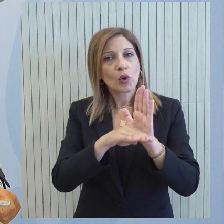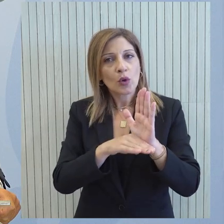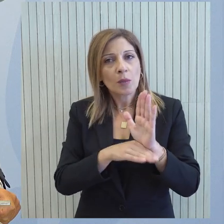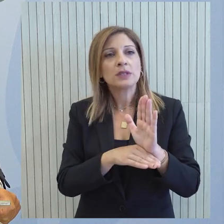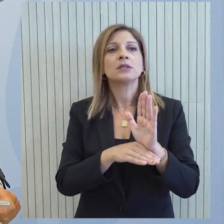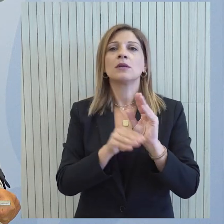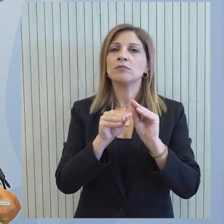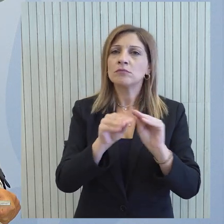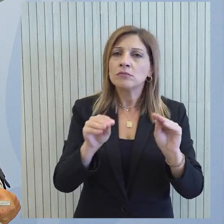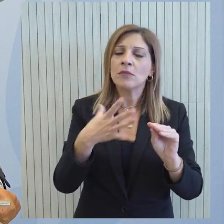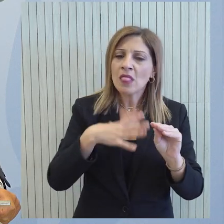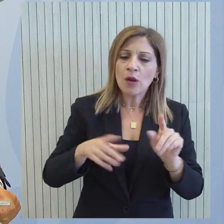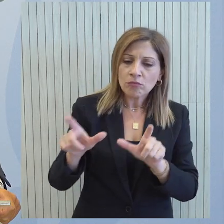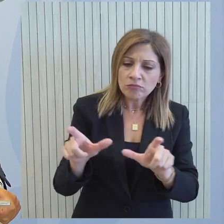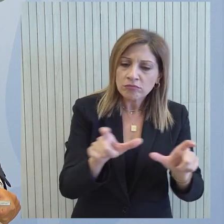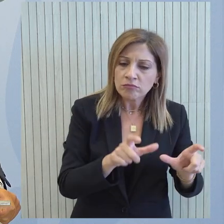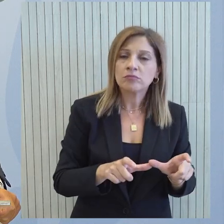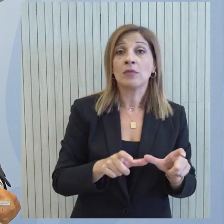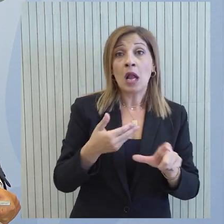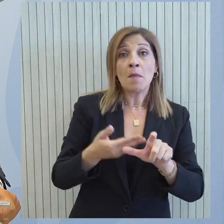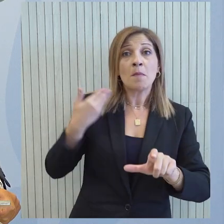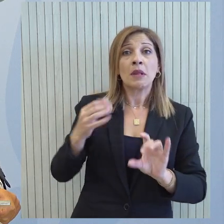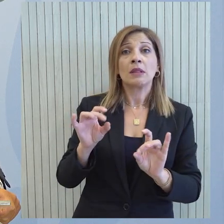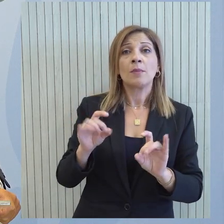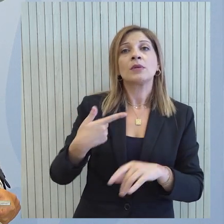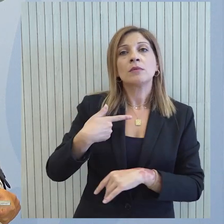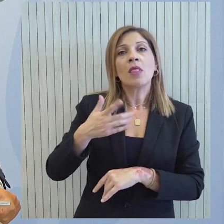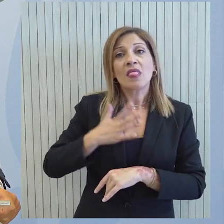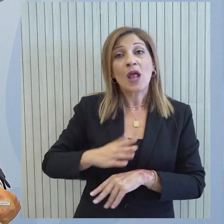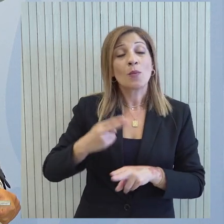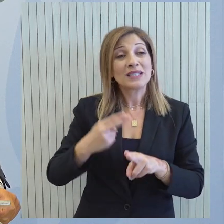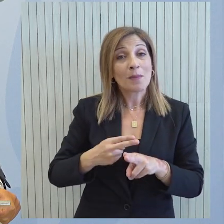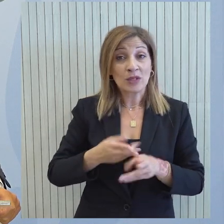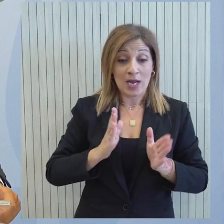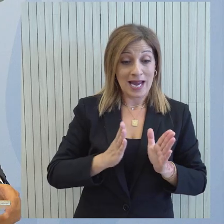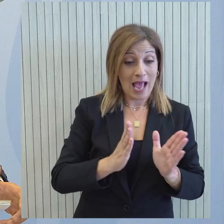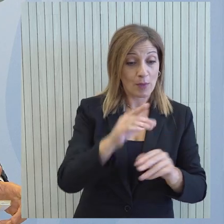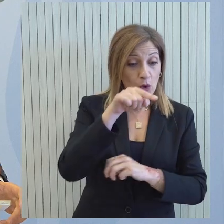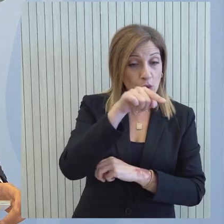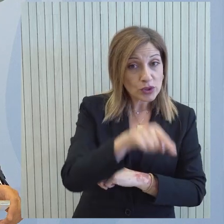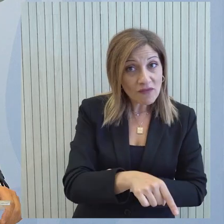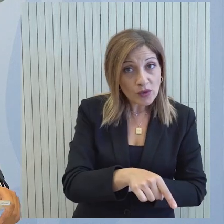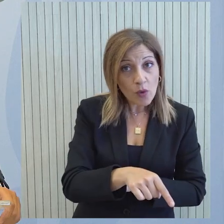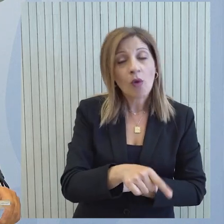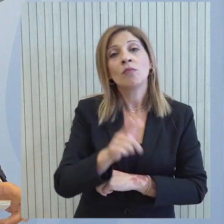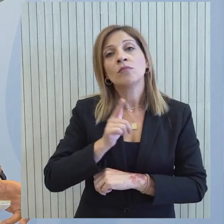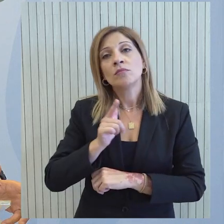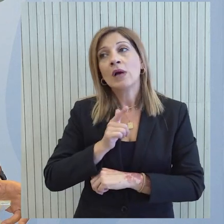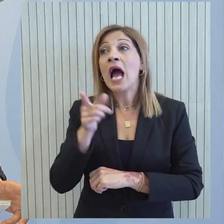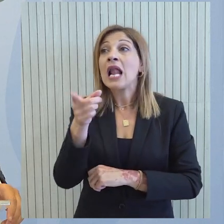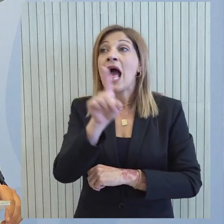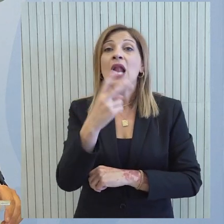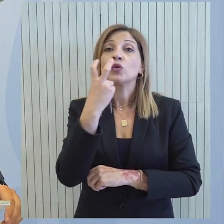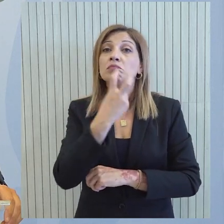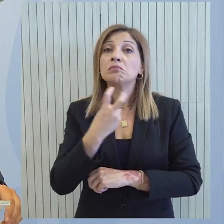προγραμματισμό ή με την δεύουσα επιμέλεια θα μπορούσαν να είχαν προχωρήσει εμείς αυτό θέλουμε να διασφαλίσουμε δεν είμαι σε θέση να απαντήσω ως προς